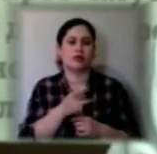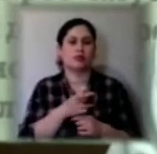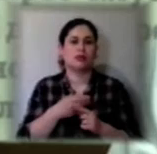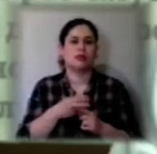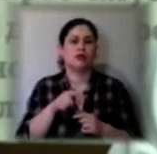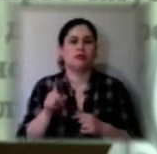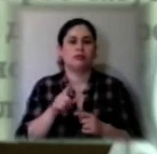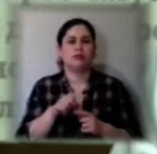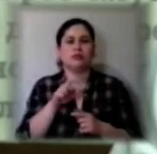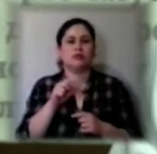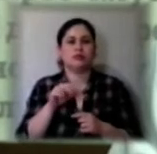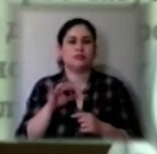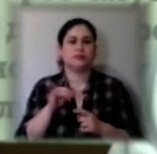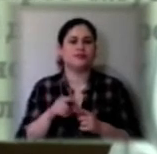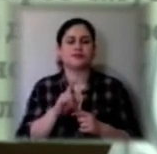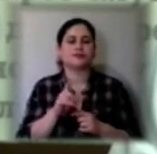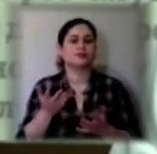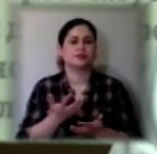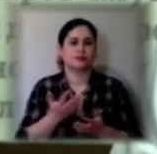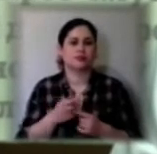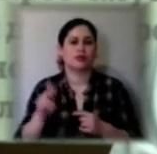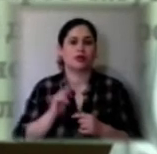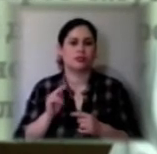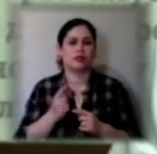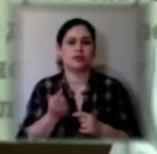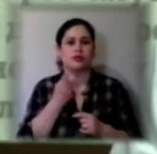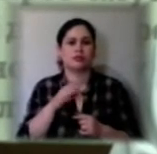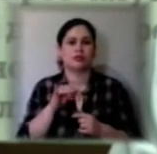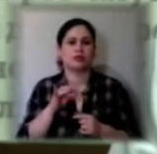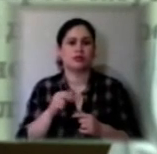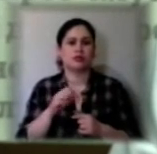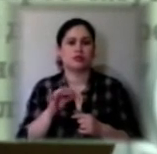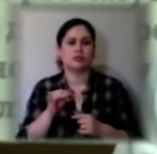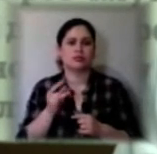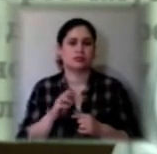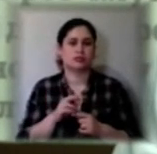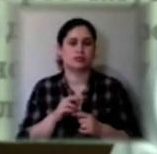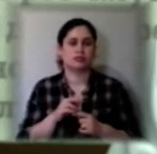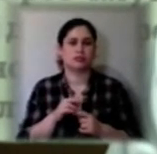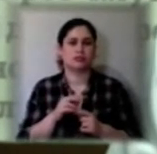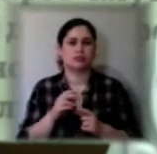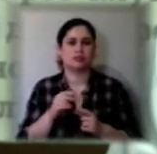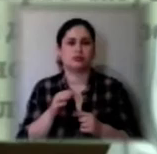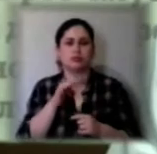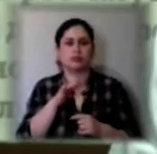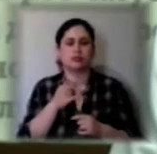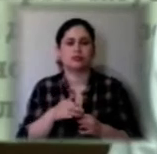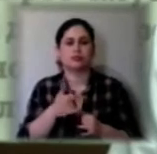забезпечити хоч якось роботу обласної медичної комісії. На крайній 29